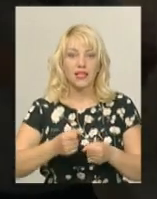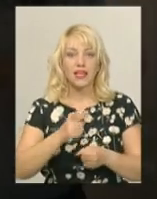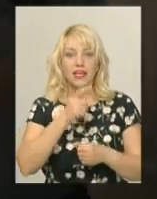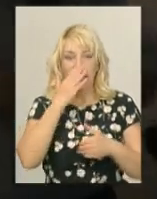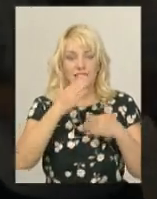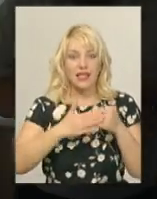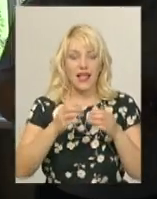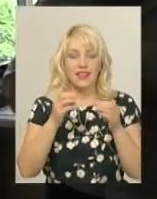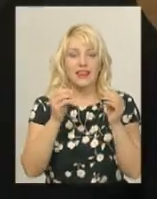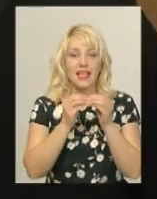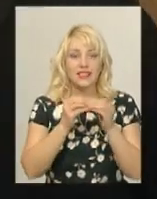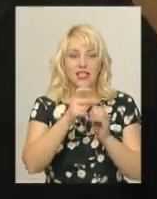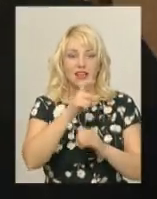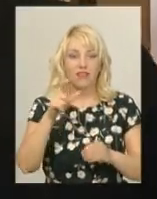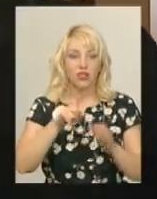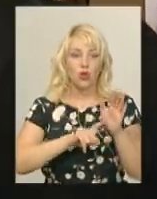хвилин до початку іспиту.